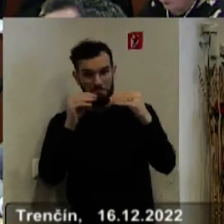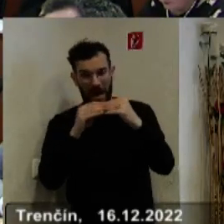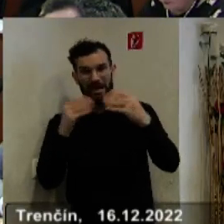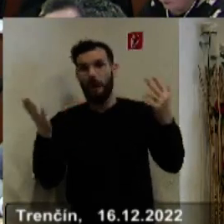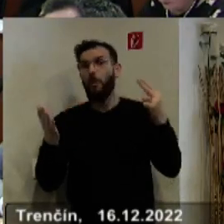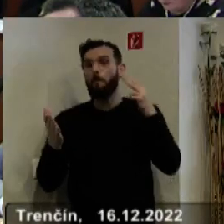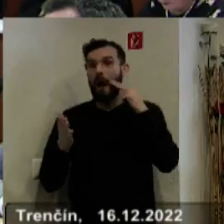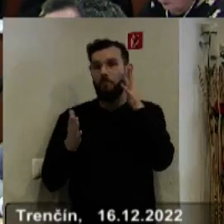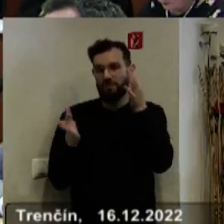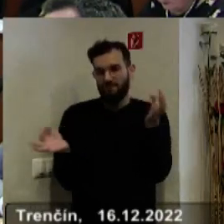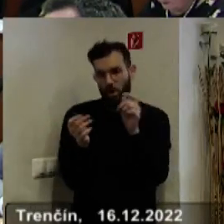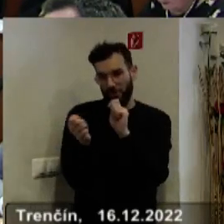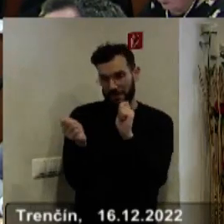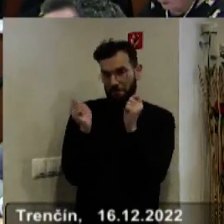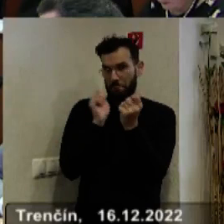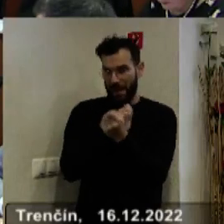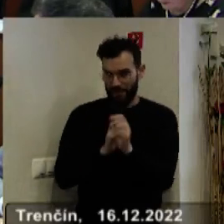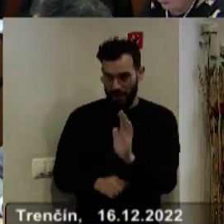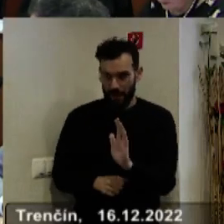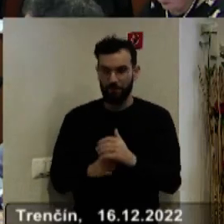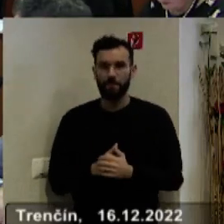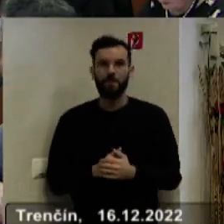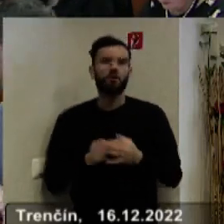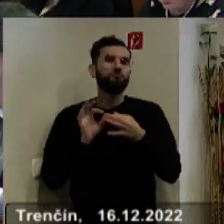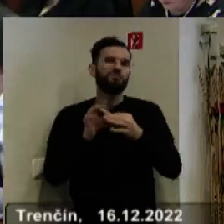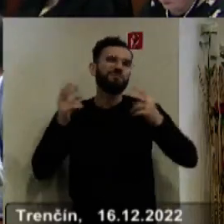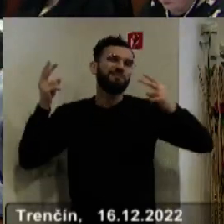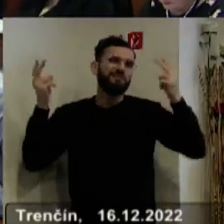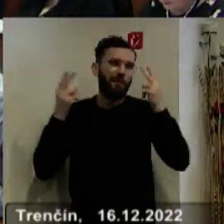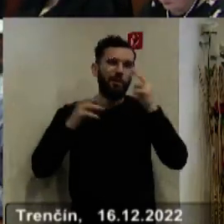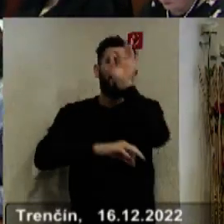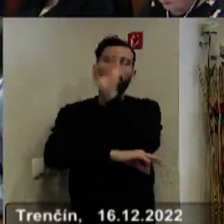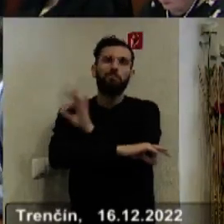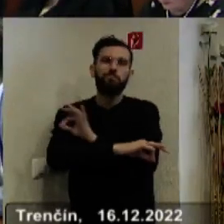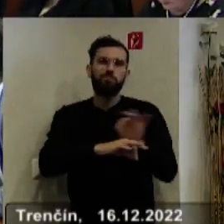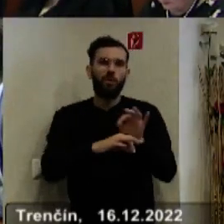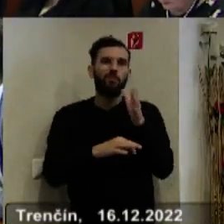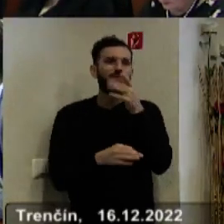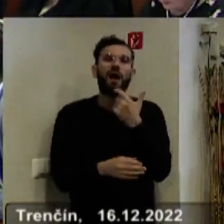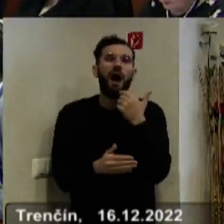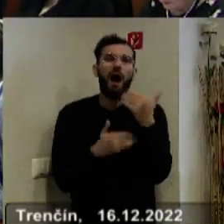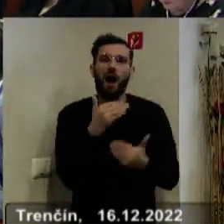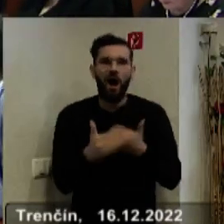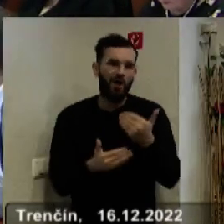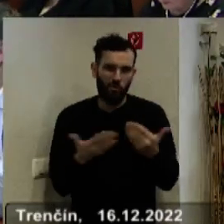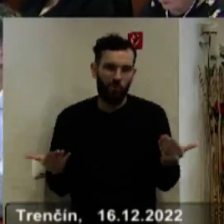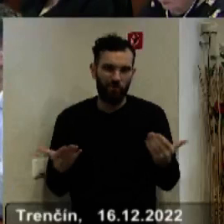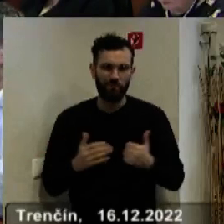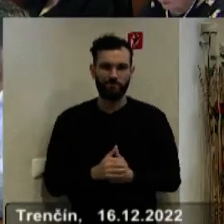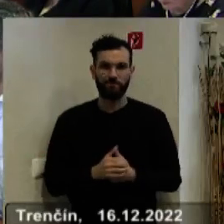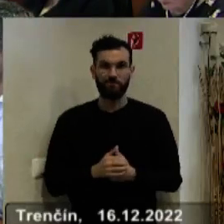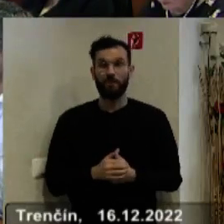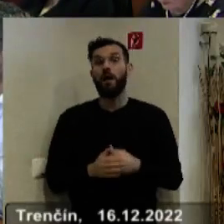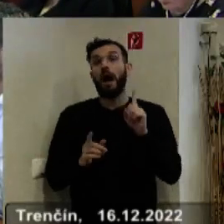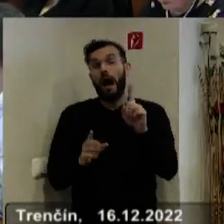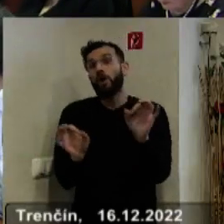zastupiteľstve, aj s ohľadom toho, ako budú dofinancované projekty v tomto kalendárnom roku.